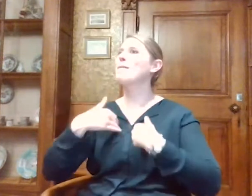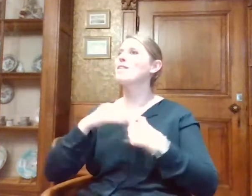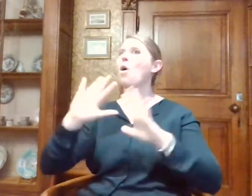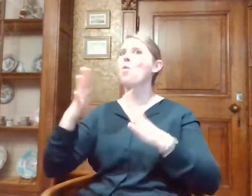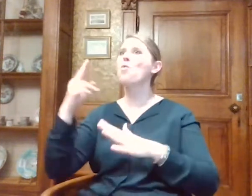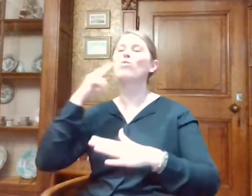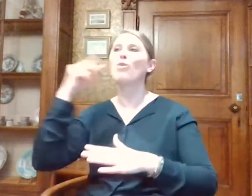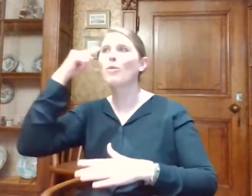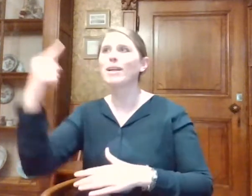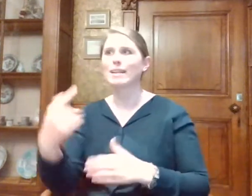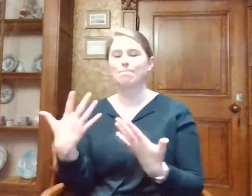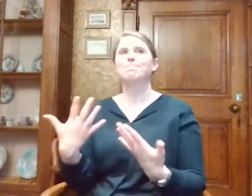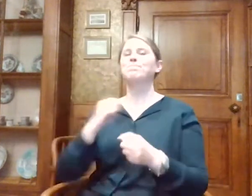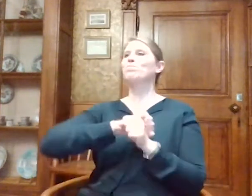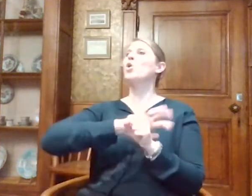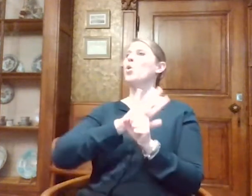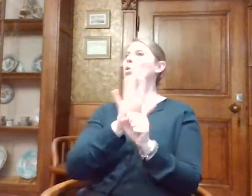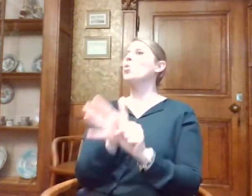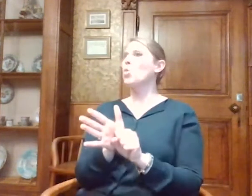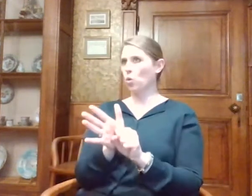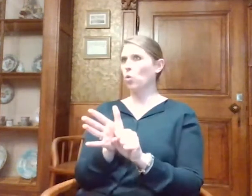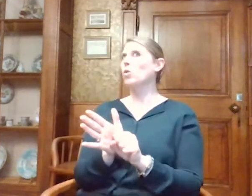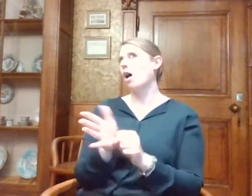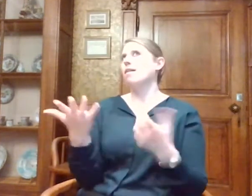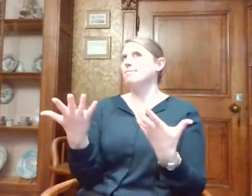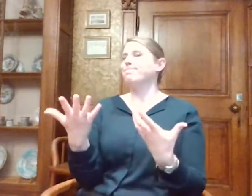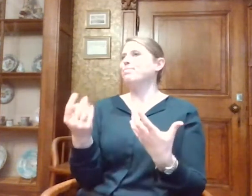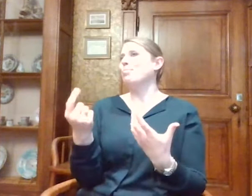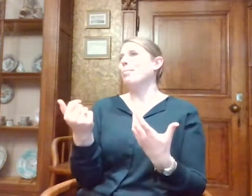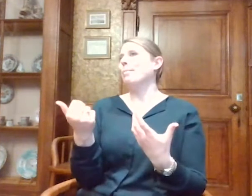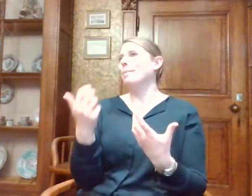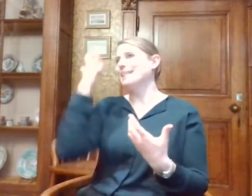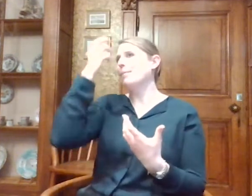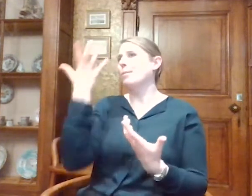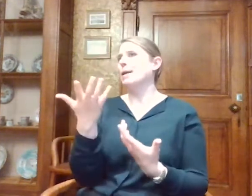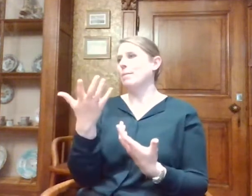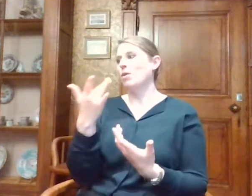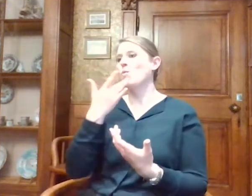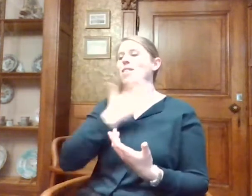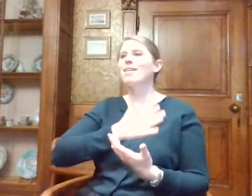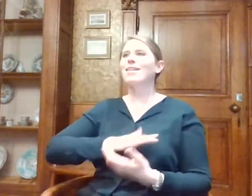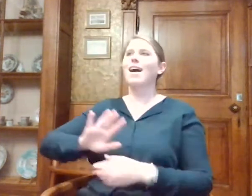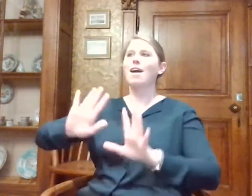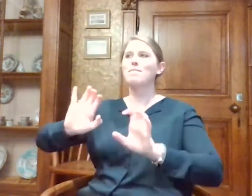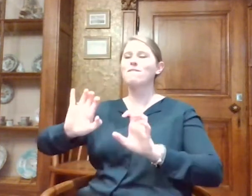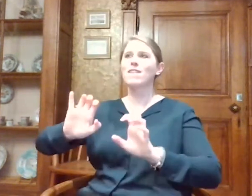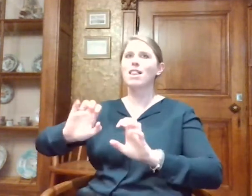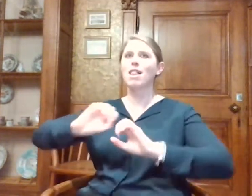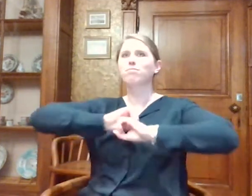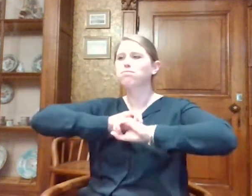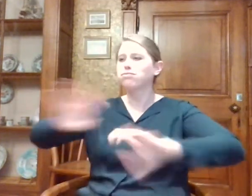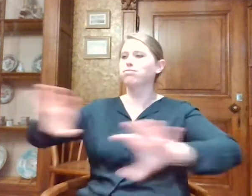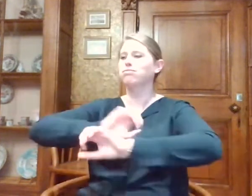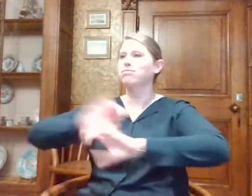bedoel, daar zit corona voor iets tussen. Wij wilden dat graag met veel trompetgeschal, die ze dan wel niet kunnen horen, maar